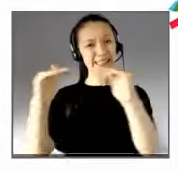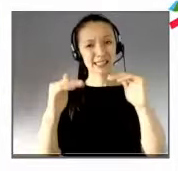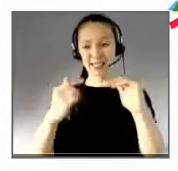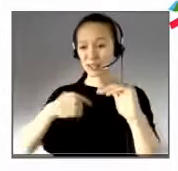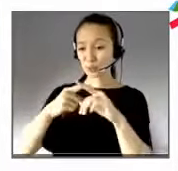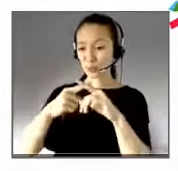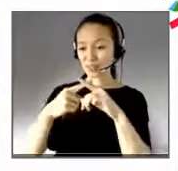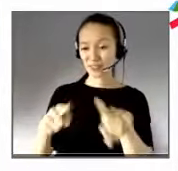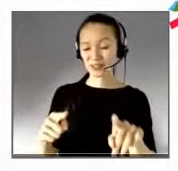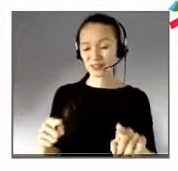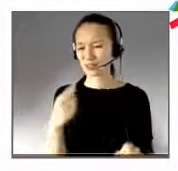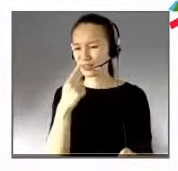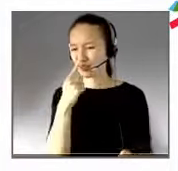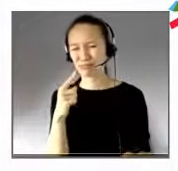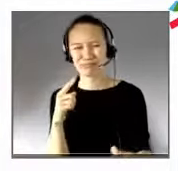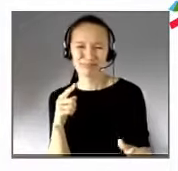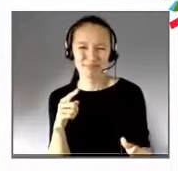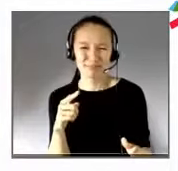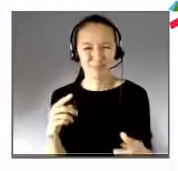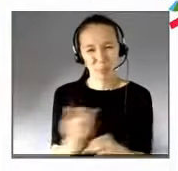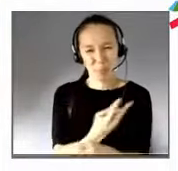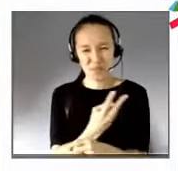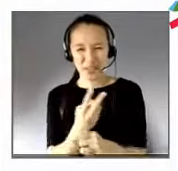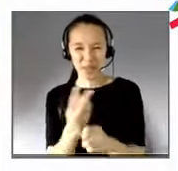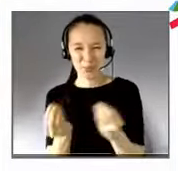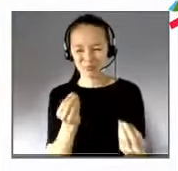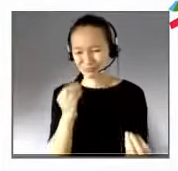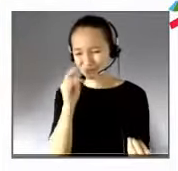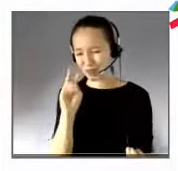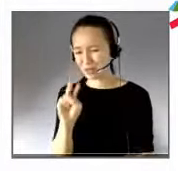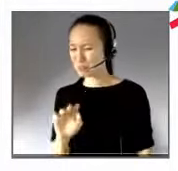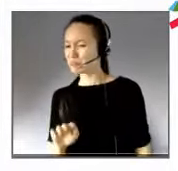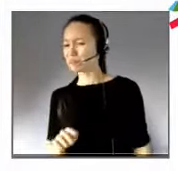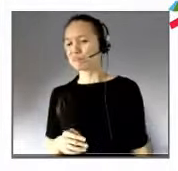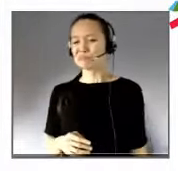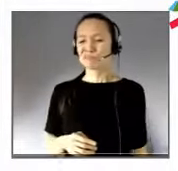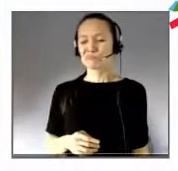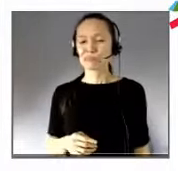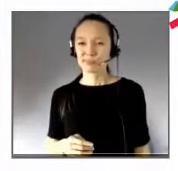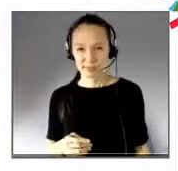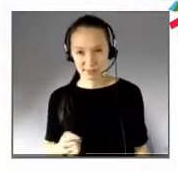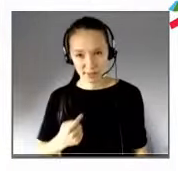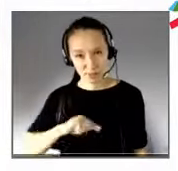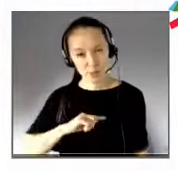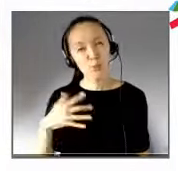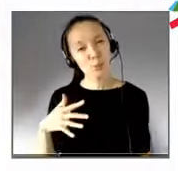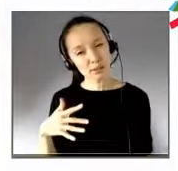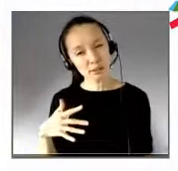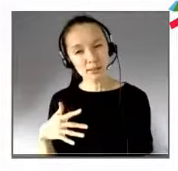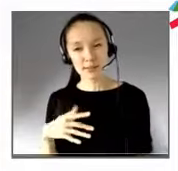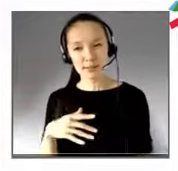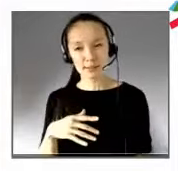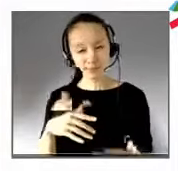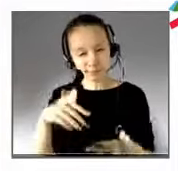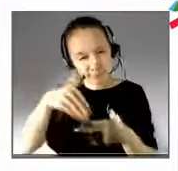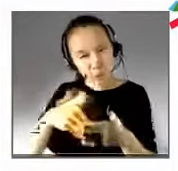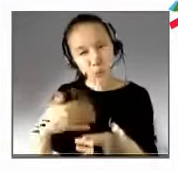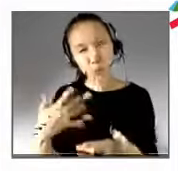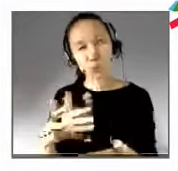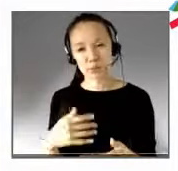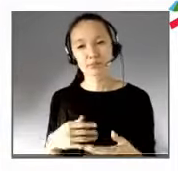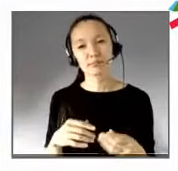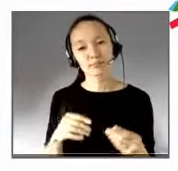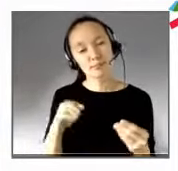perçues. Donc,'est très profond en fait, cette difficulté à être fraternel. Si, juste un dernier mot, si la